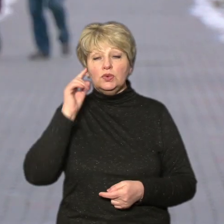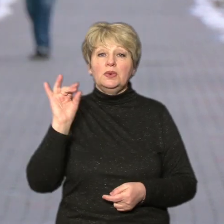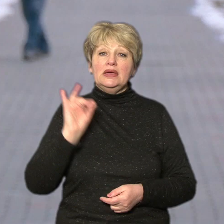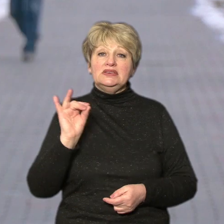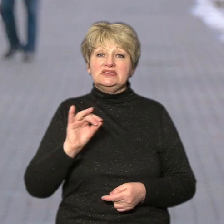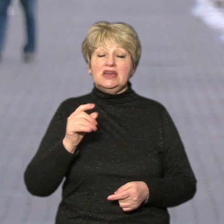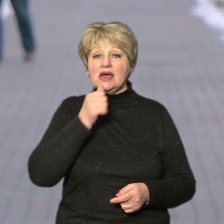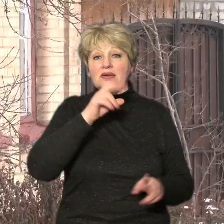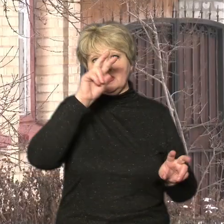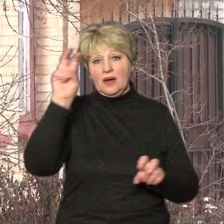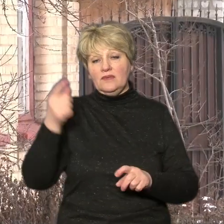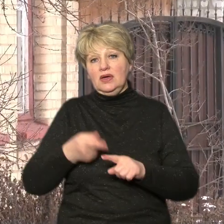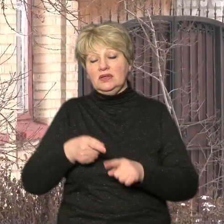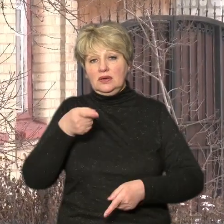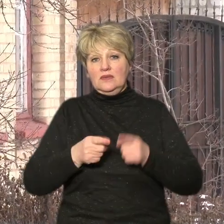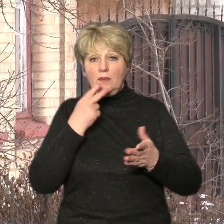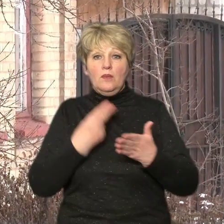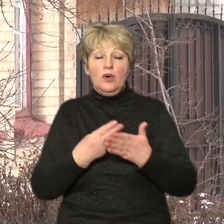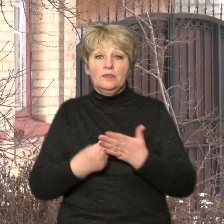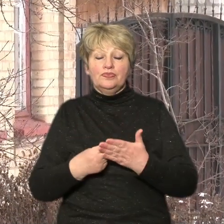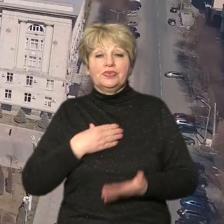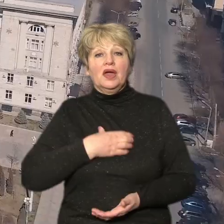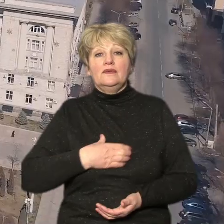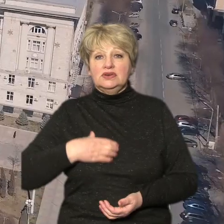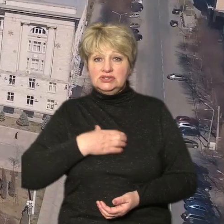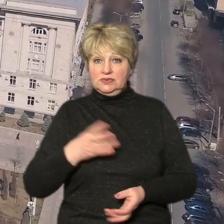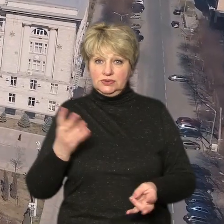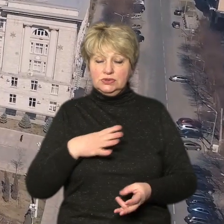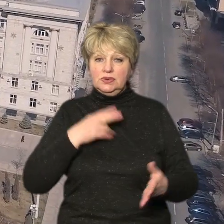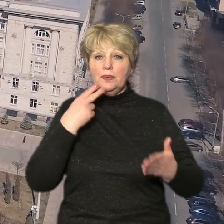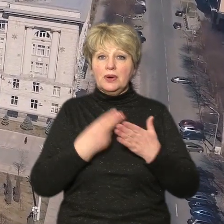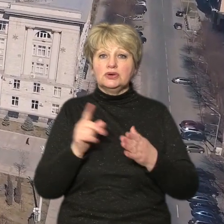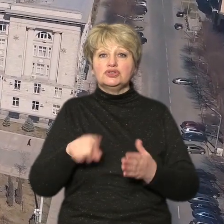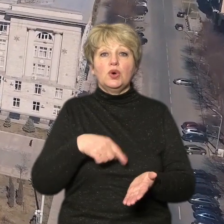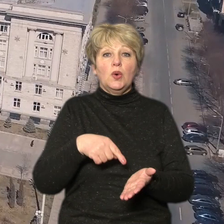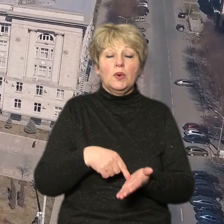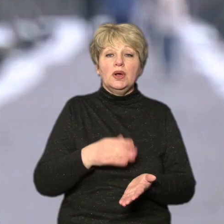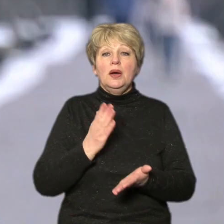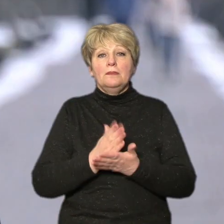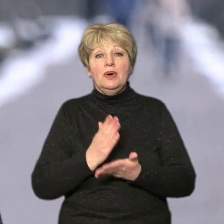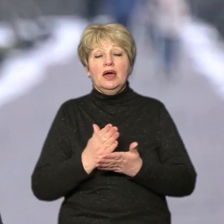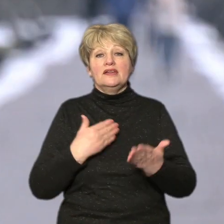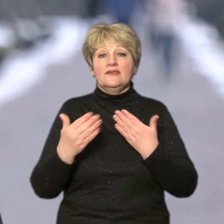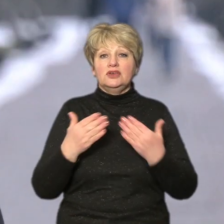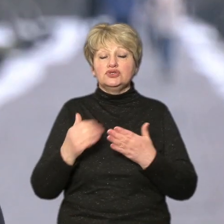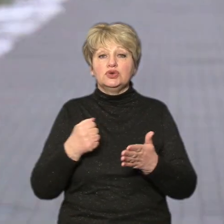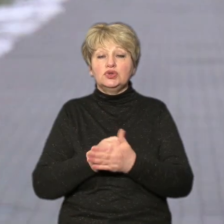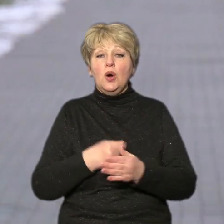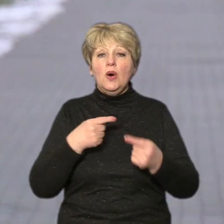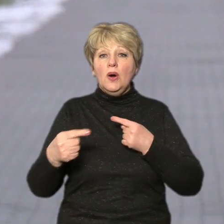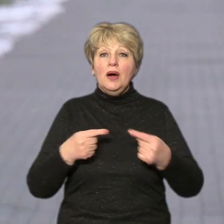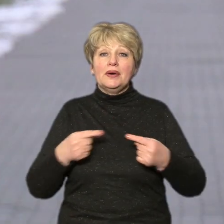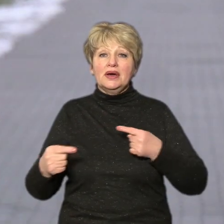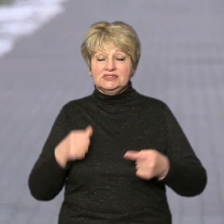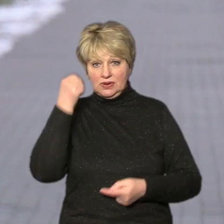реально це показують. Також важливо було відобразити те, що місто має відношення до різних етапів української історії, каже Масненко. В